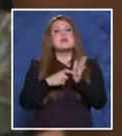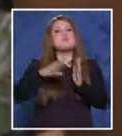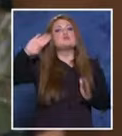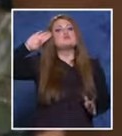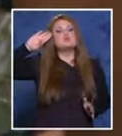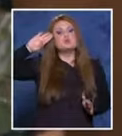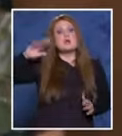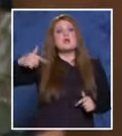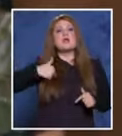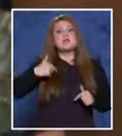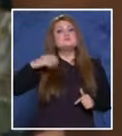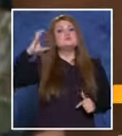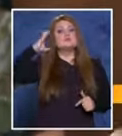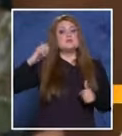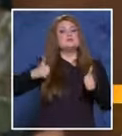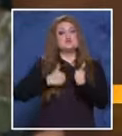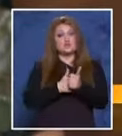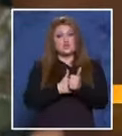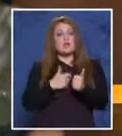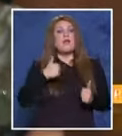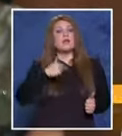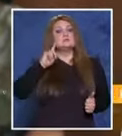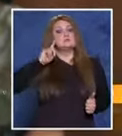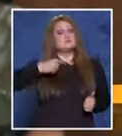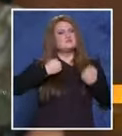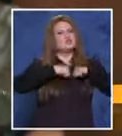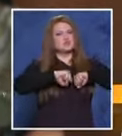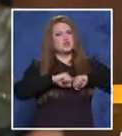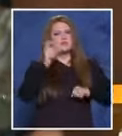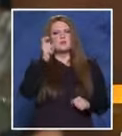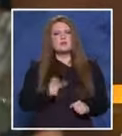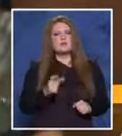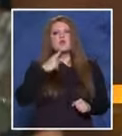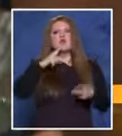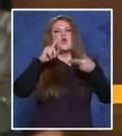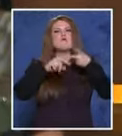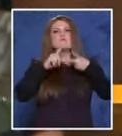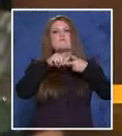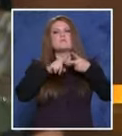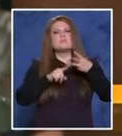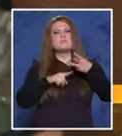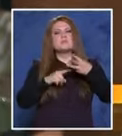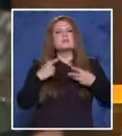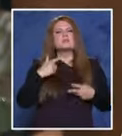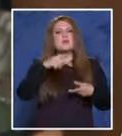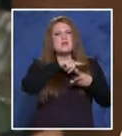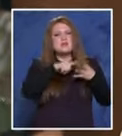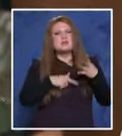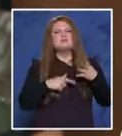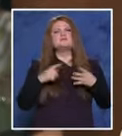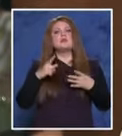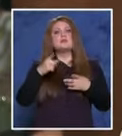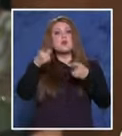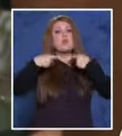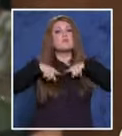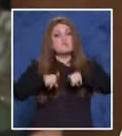аз в качеството на служебен защитник съм длъжен да оспоря обвиненията. Ако се бяха